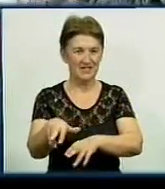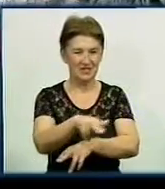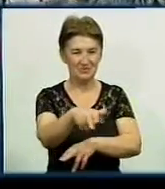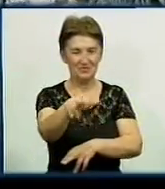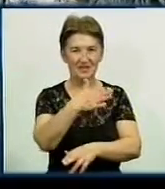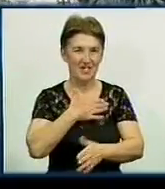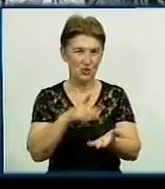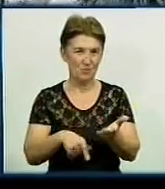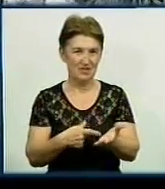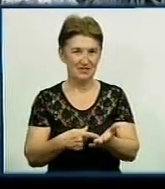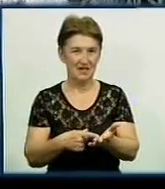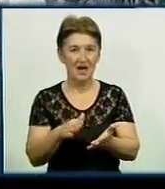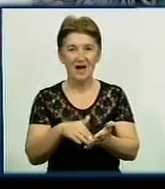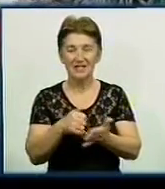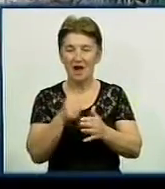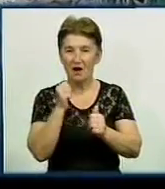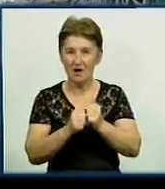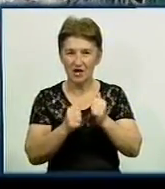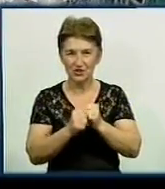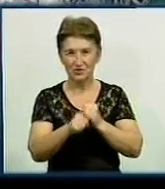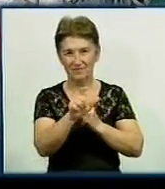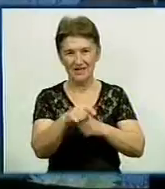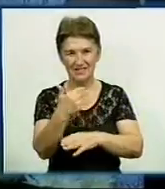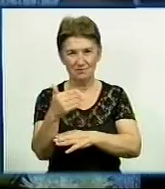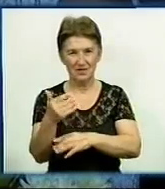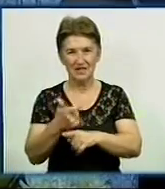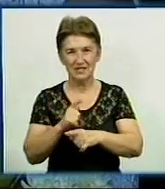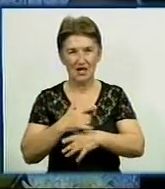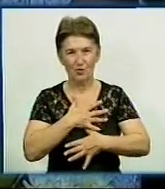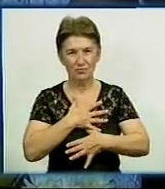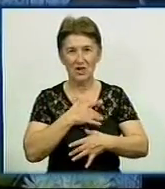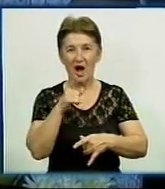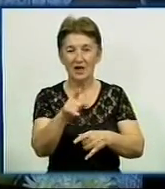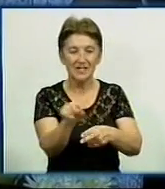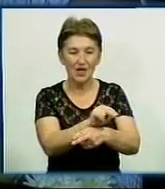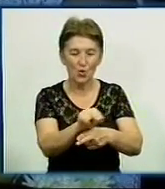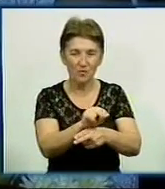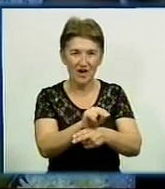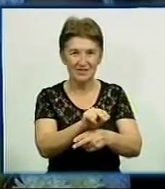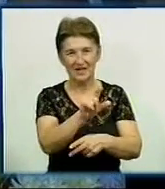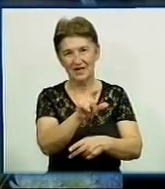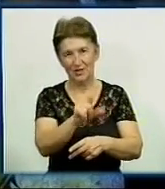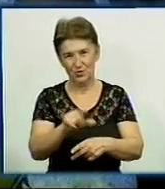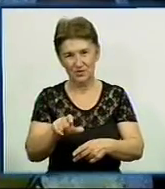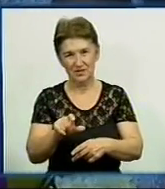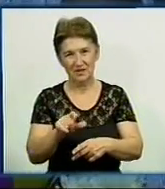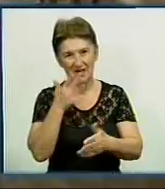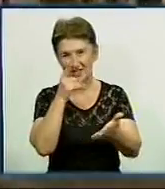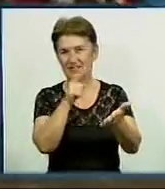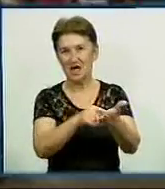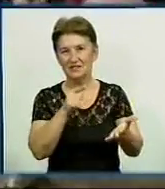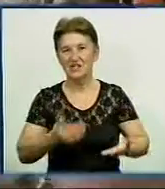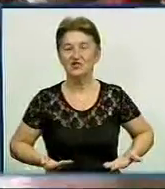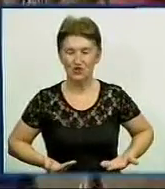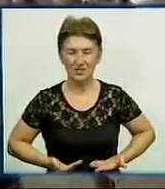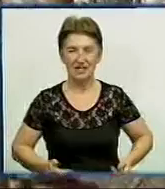І додає, для кожного знаменчанина року його справа найулюбленіша, а для неї лікувати людей – це ще й сенс життя. Марія